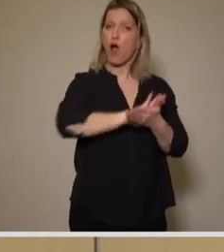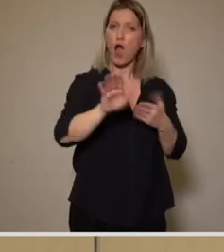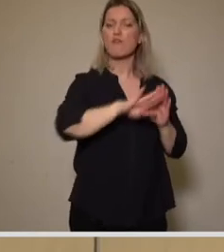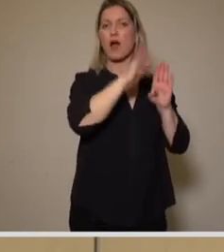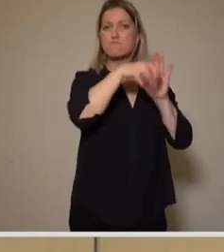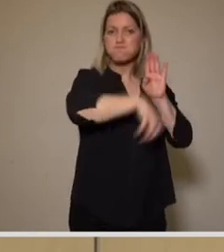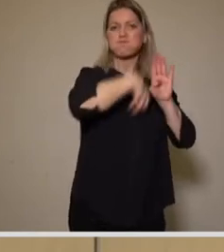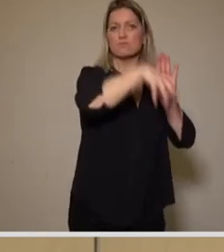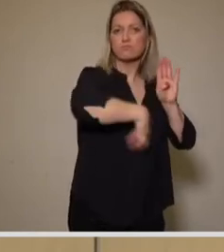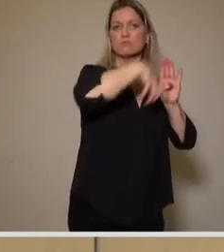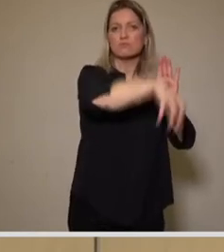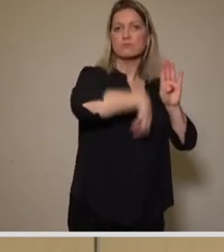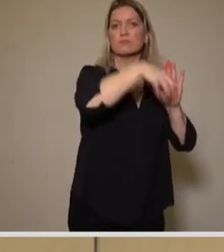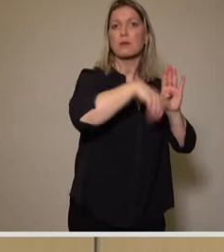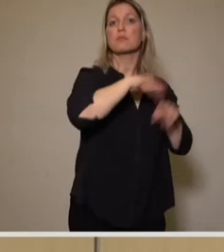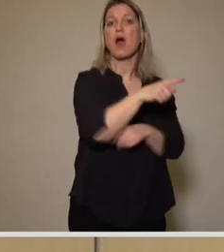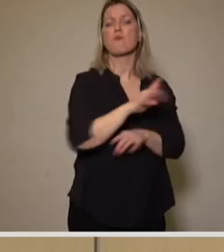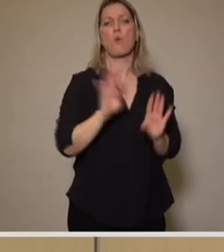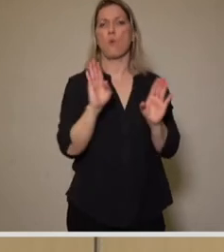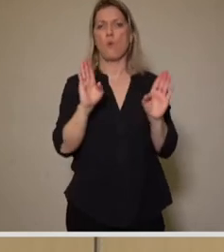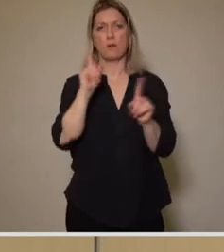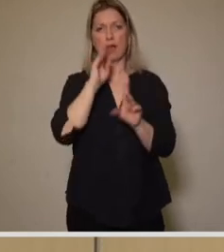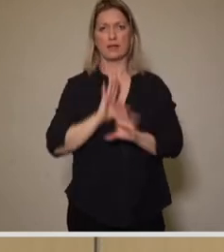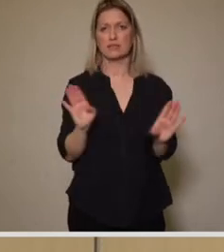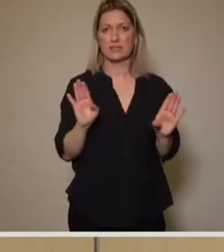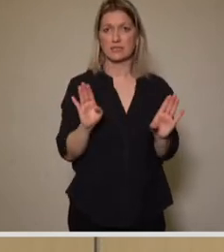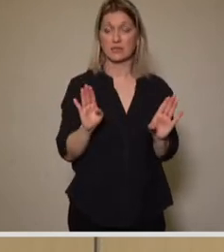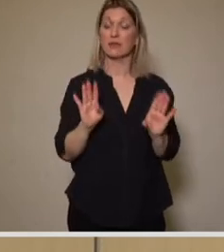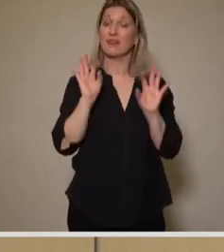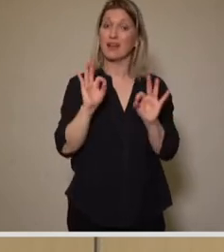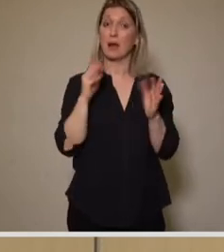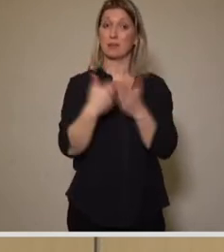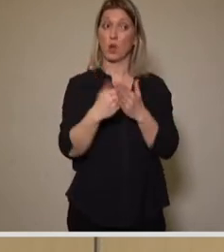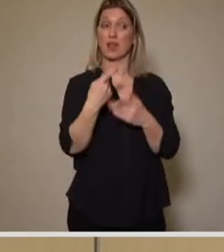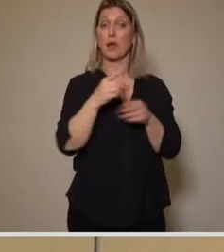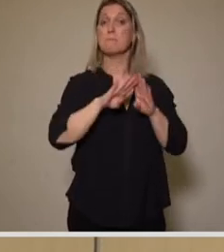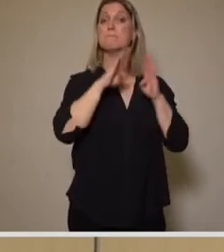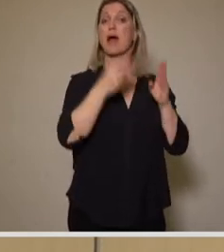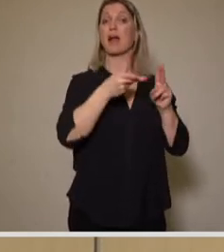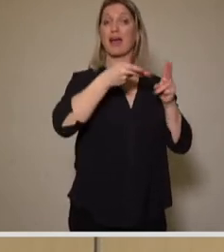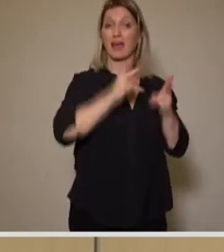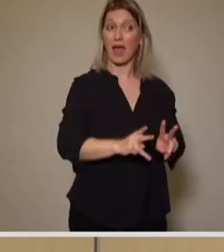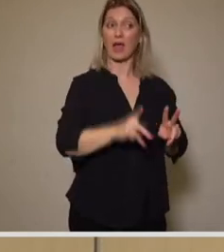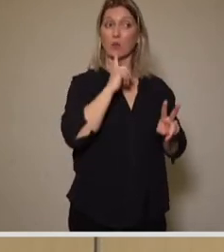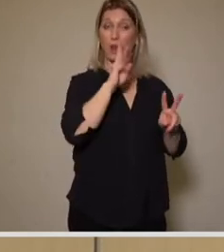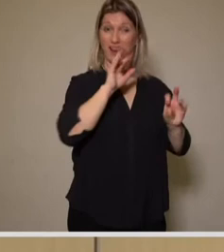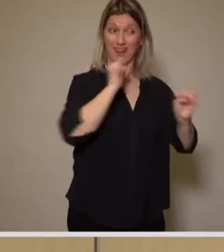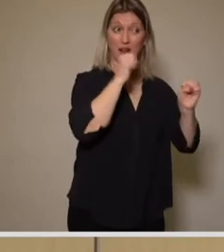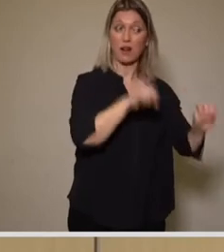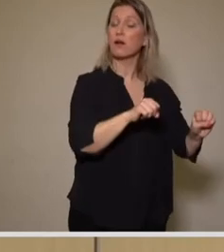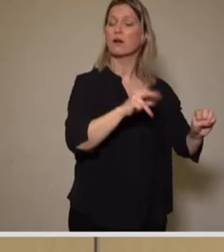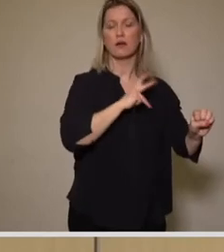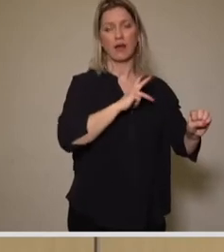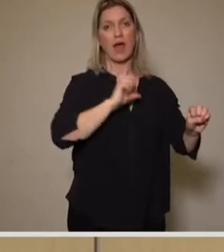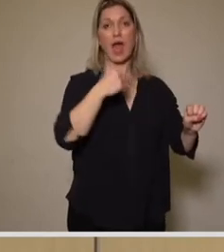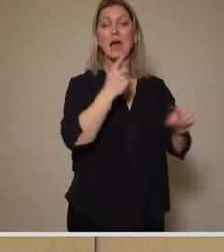losgehen kann, sondern zur Ausübung des Bergrechtes ist erst eine bergrechtliche Betriebsplan